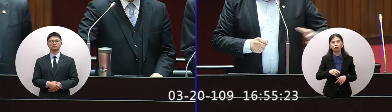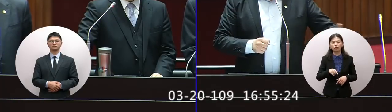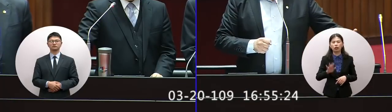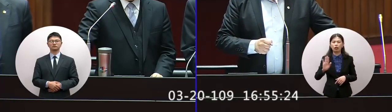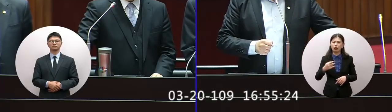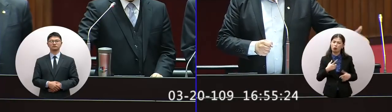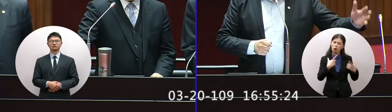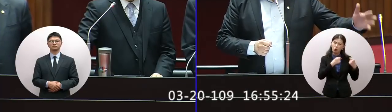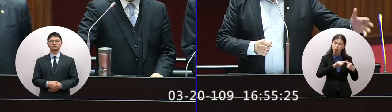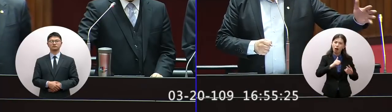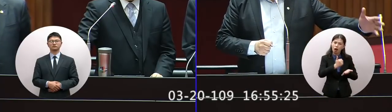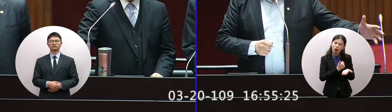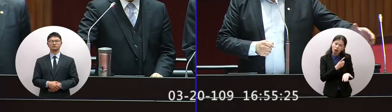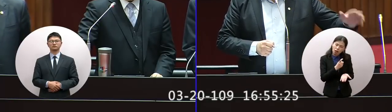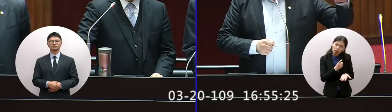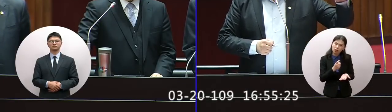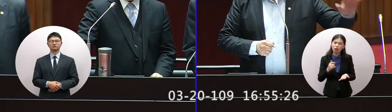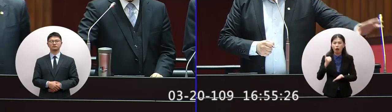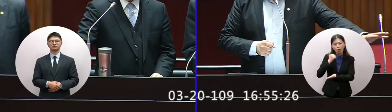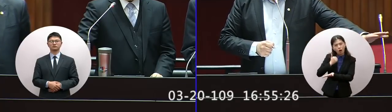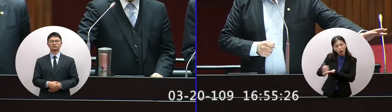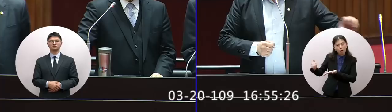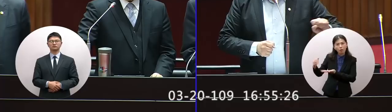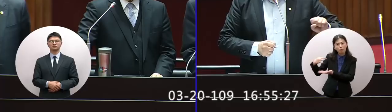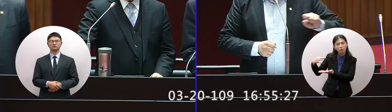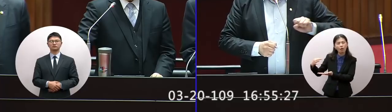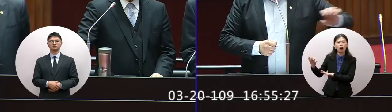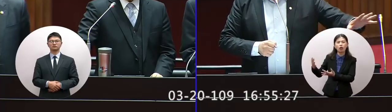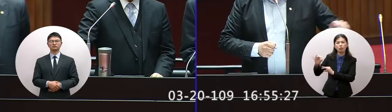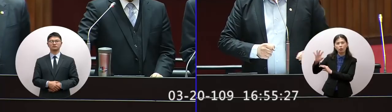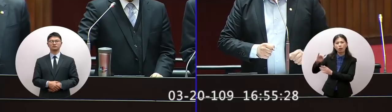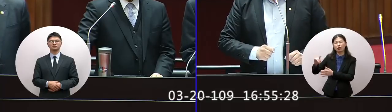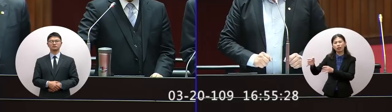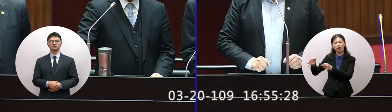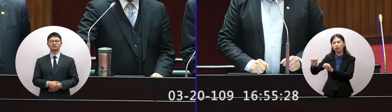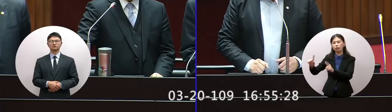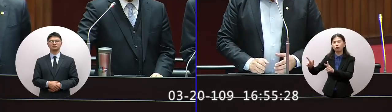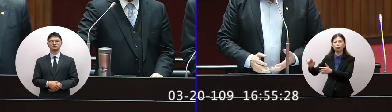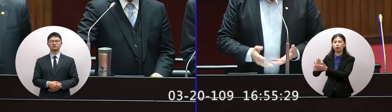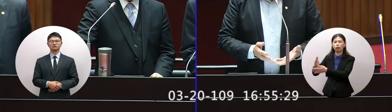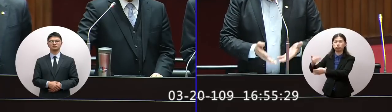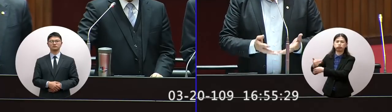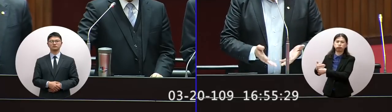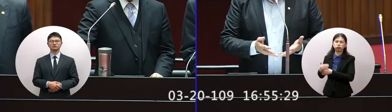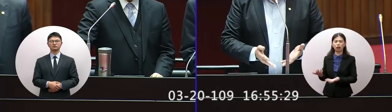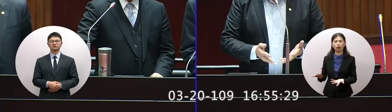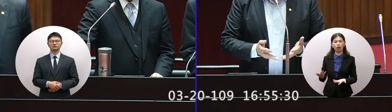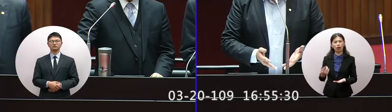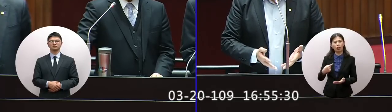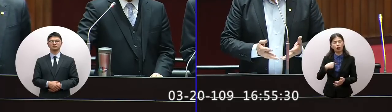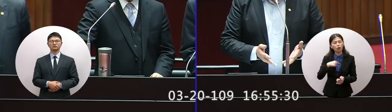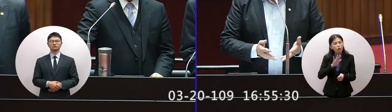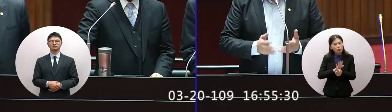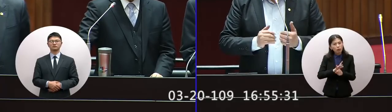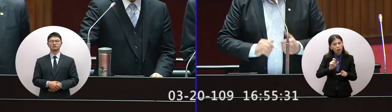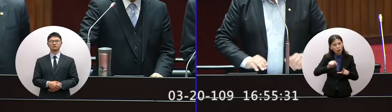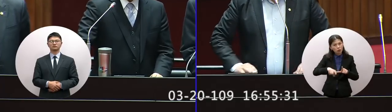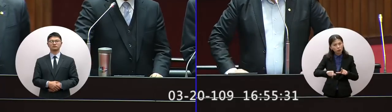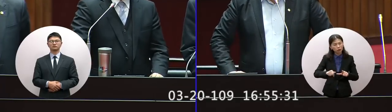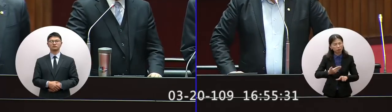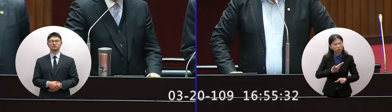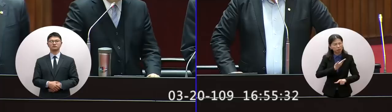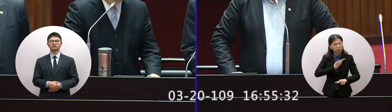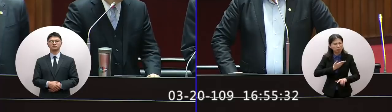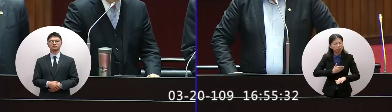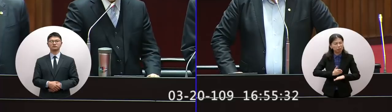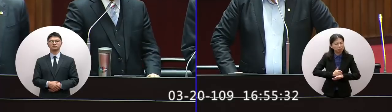進不來左手現在客戶百貨公司都停止營業我賣不出去那我們要怎麼幫助這些廠商活過這一個